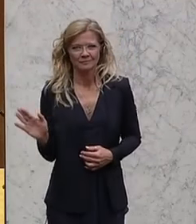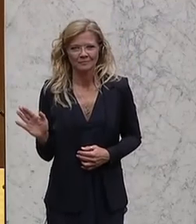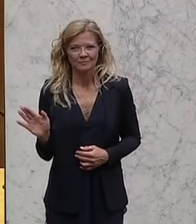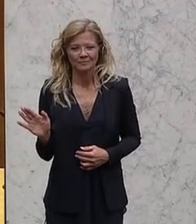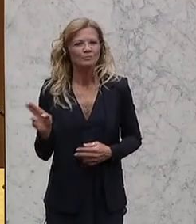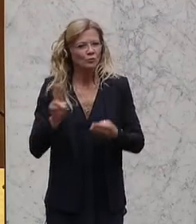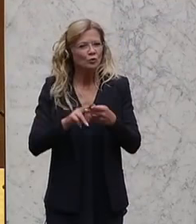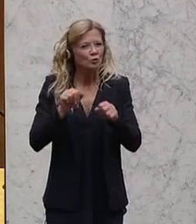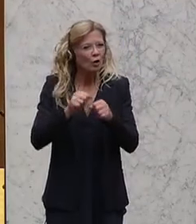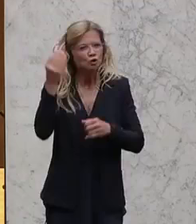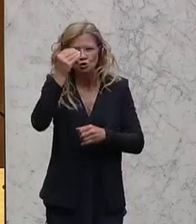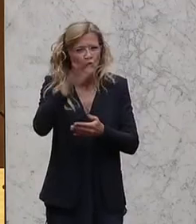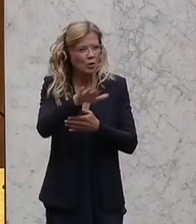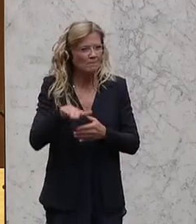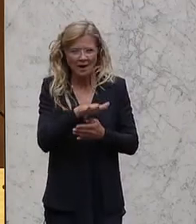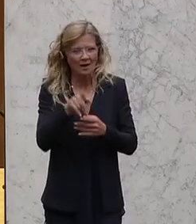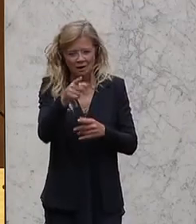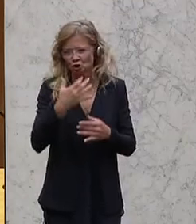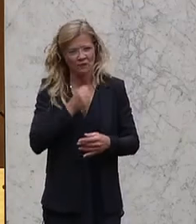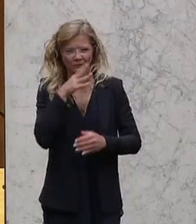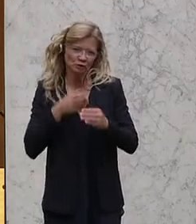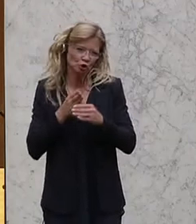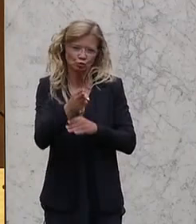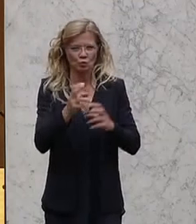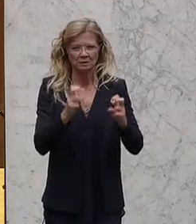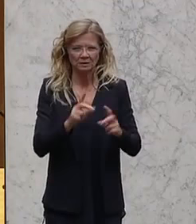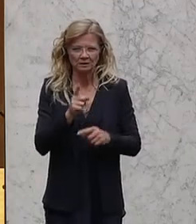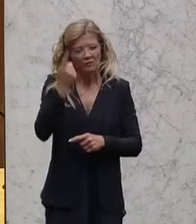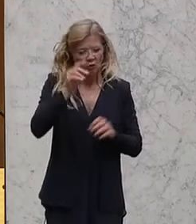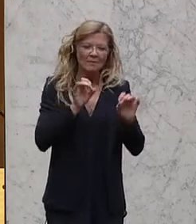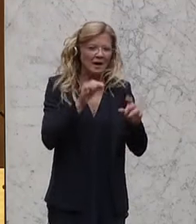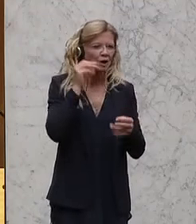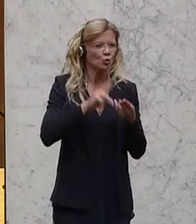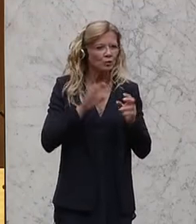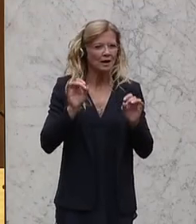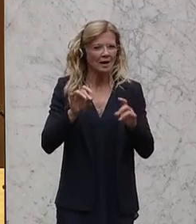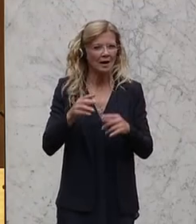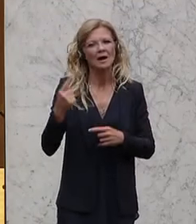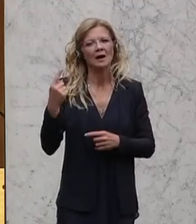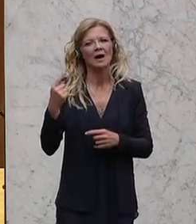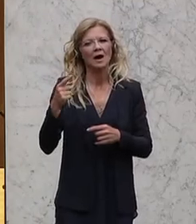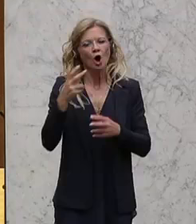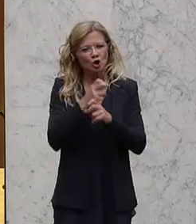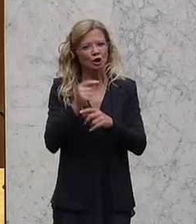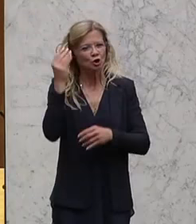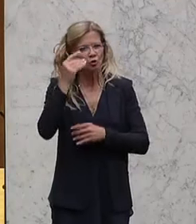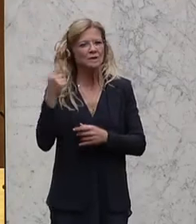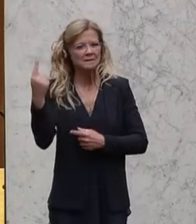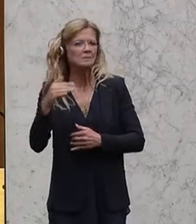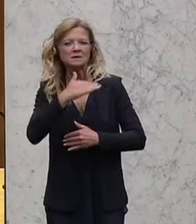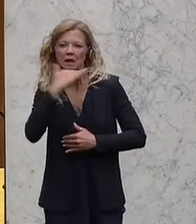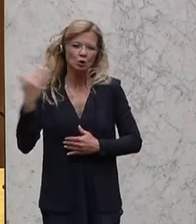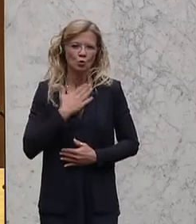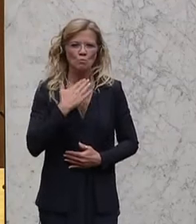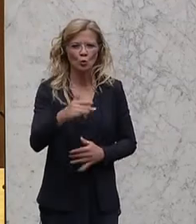sich im Schulbereich nicht durchsetzen. Denn die Lehrerinnen und Lehrer an Österreichs Schulen sind mutig genug, sich ihrem